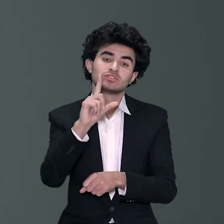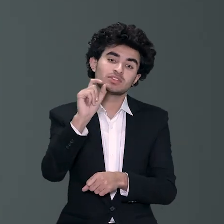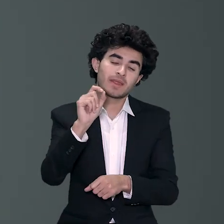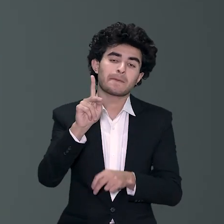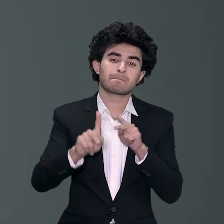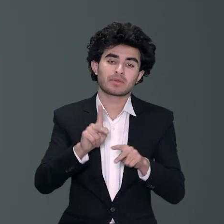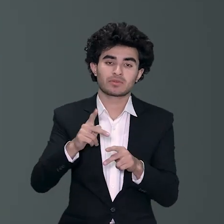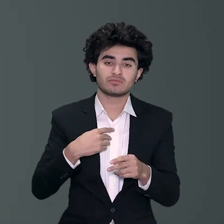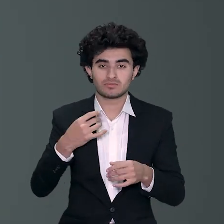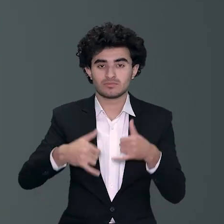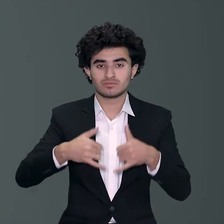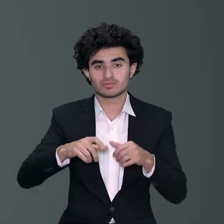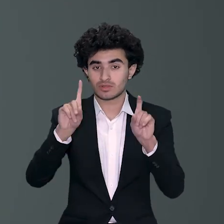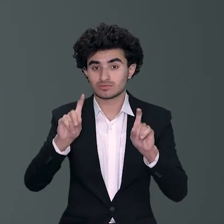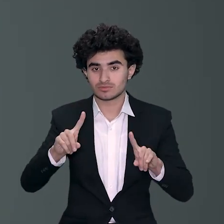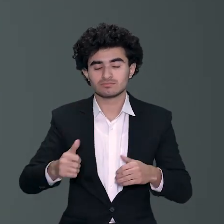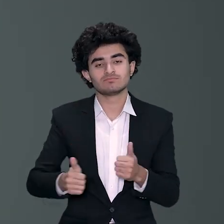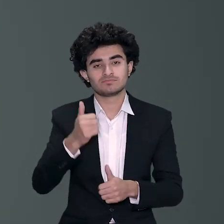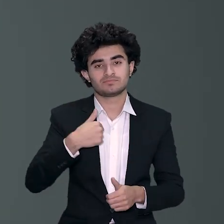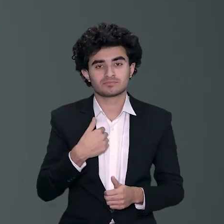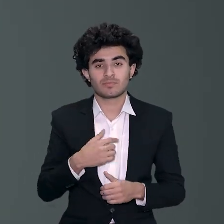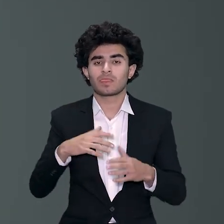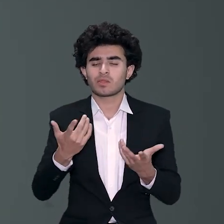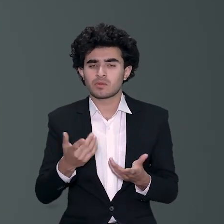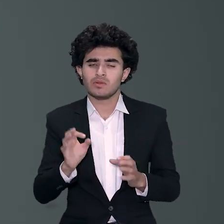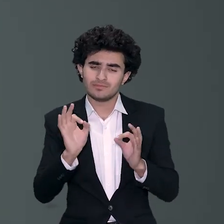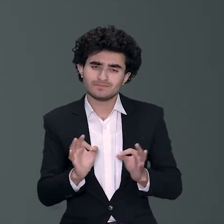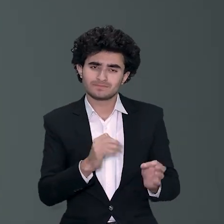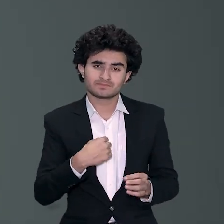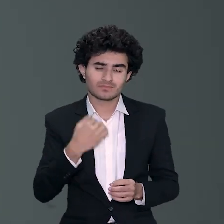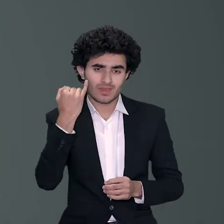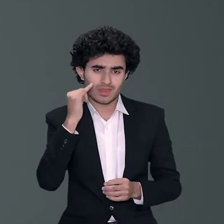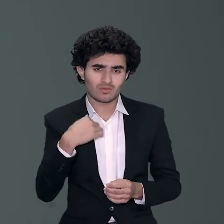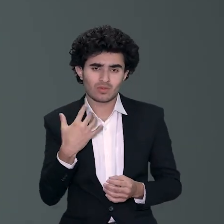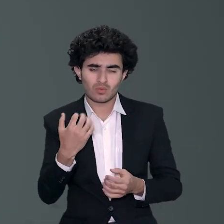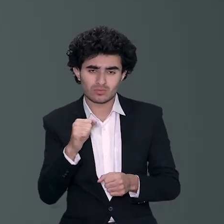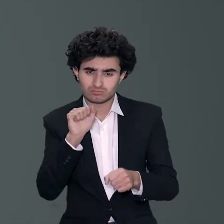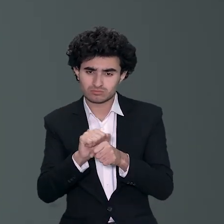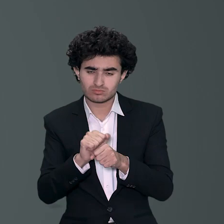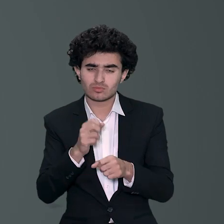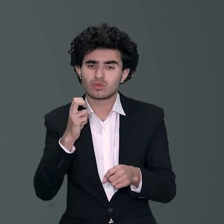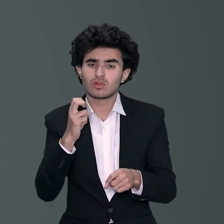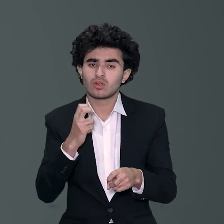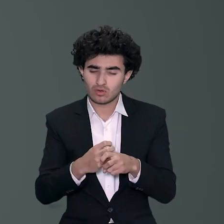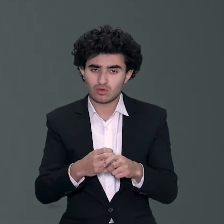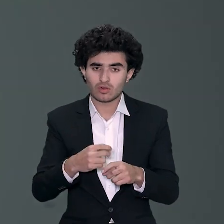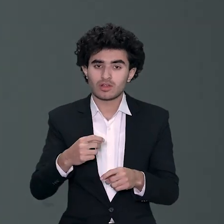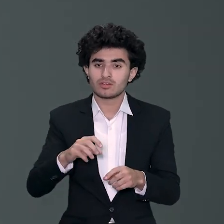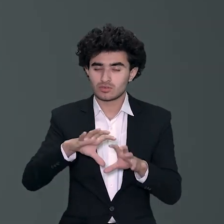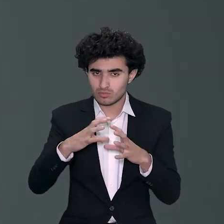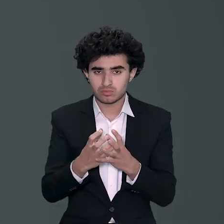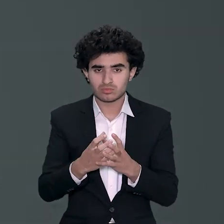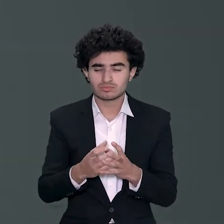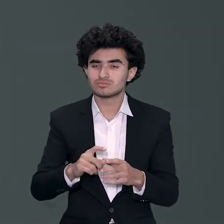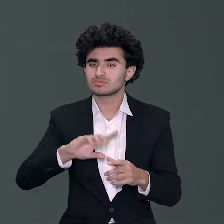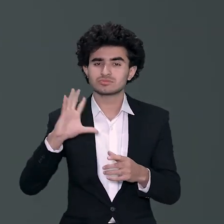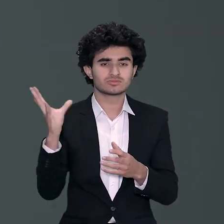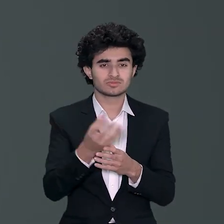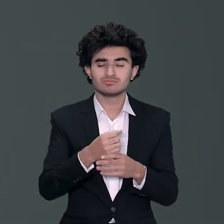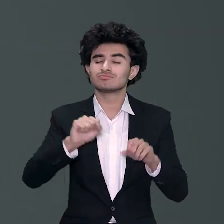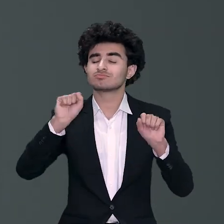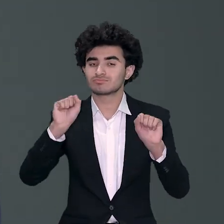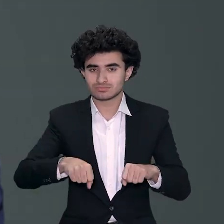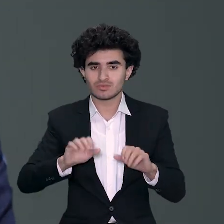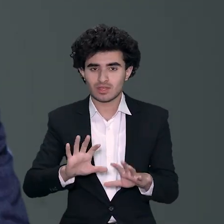آ گئی کہ اگر میں کسی چیز کو اپنی زندگی کا اوبجیکٹیو بنا لوں اگر میں کسی چیز پہ محنت کرنے لگ جاؤں تو دنیا میں کوئی چیز impossible